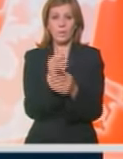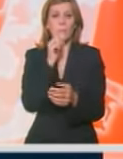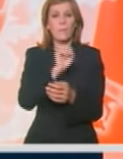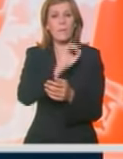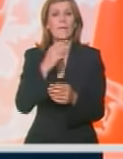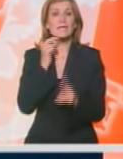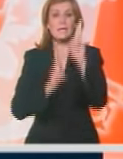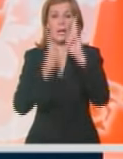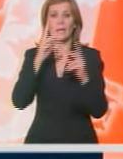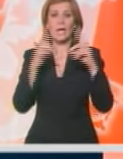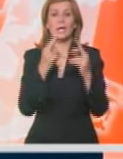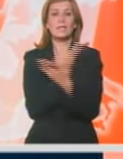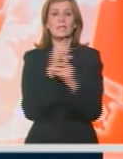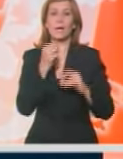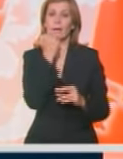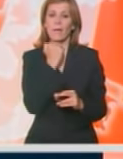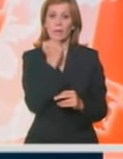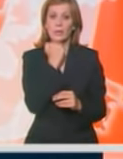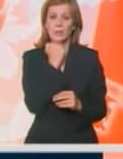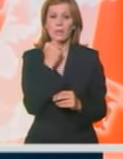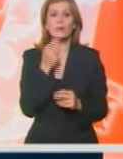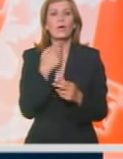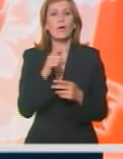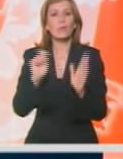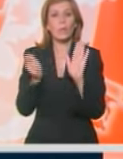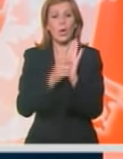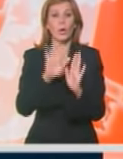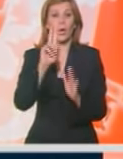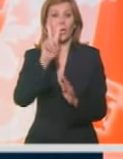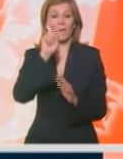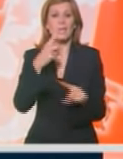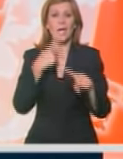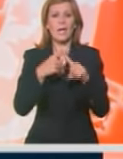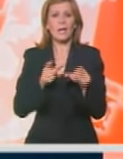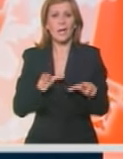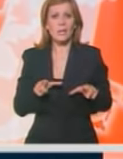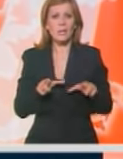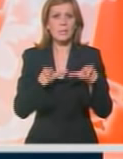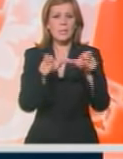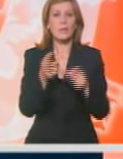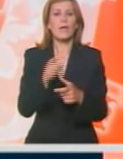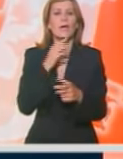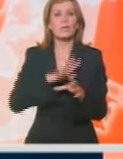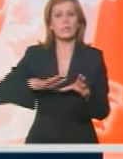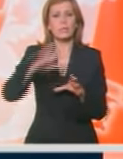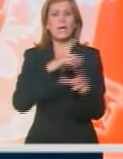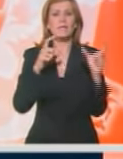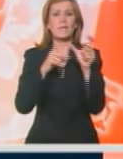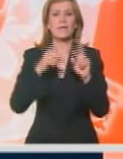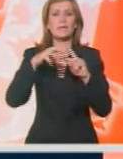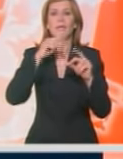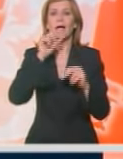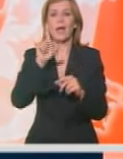bez saglasnosti Agencije za privatizaciju, otuđili oko 200 hektara obradivog zemljišta na području Smederevske